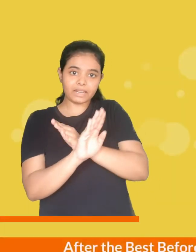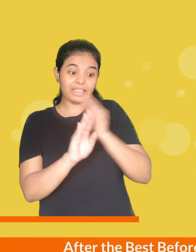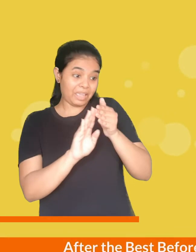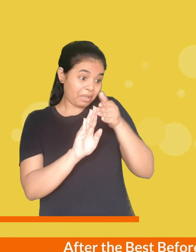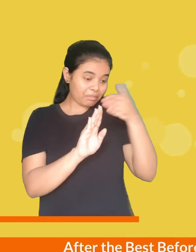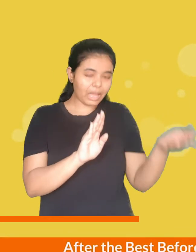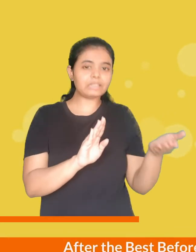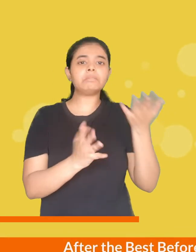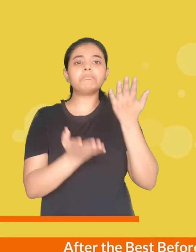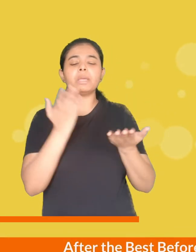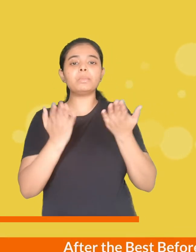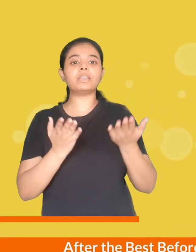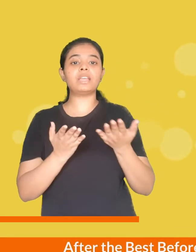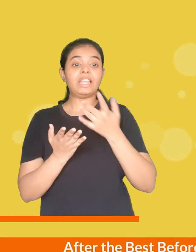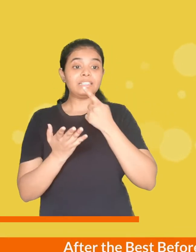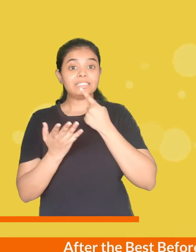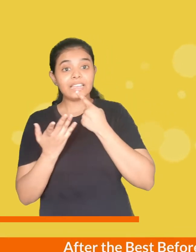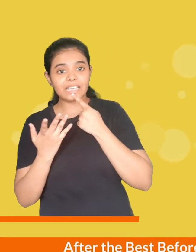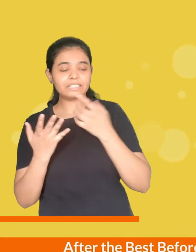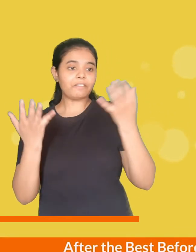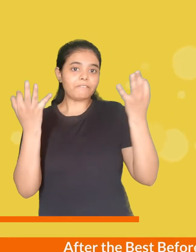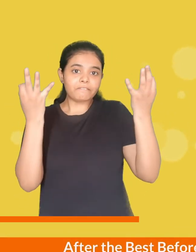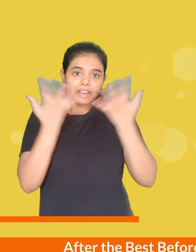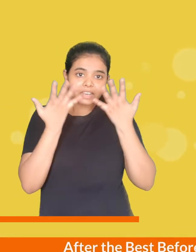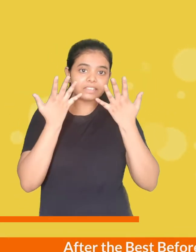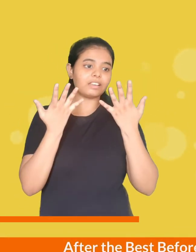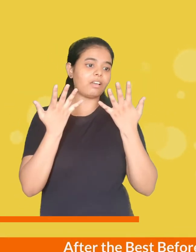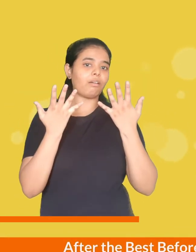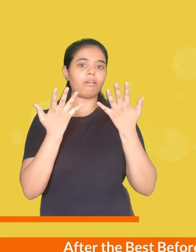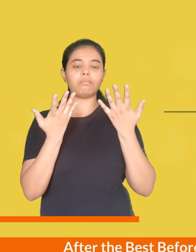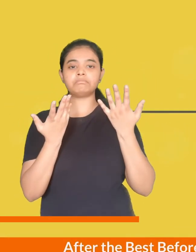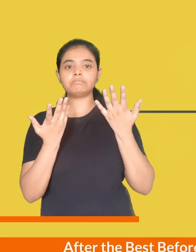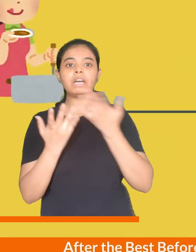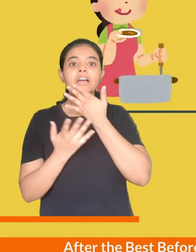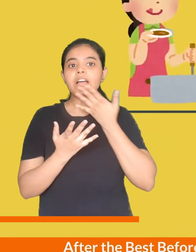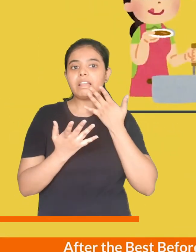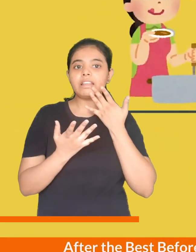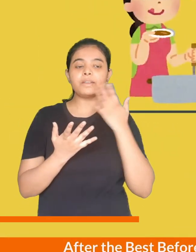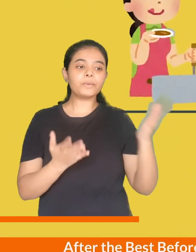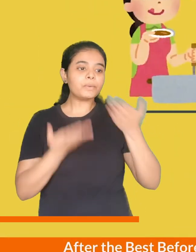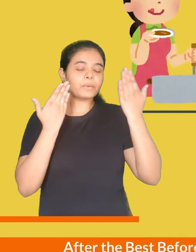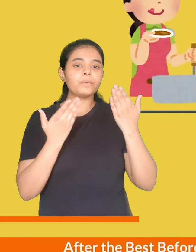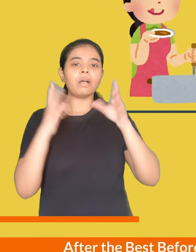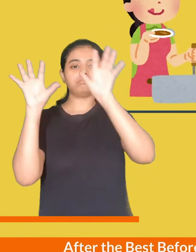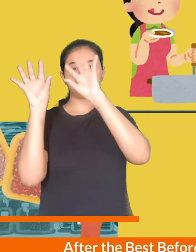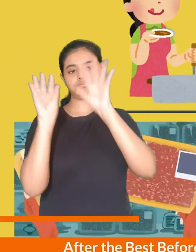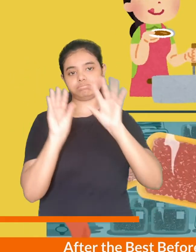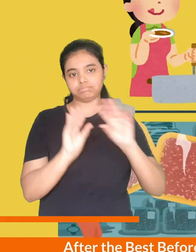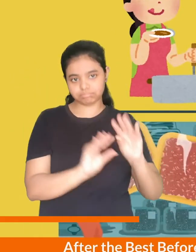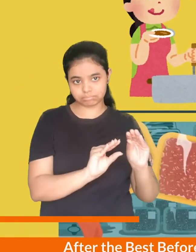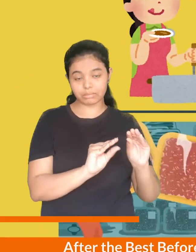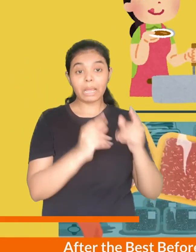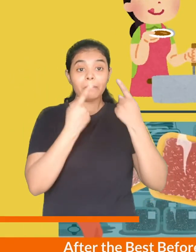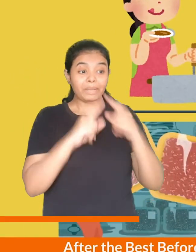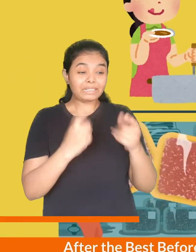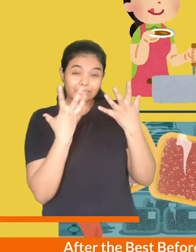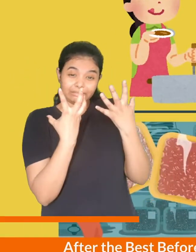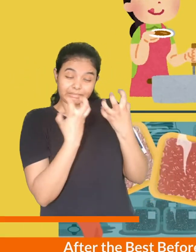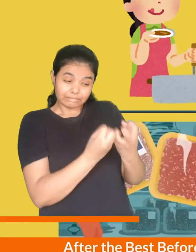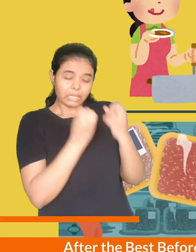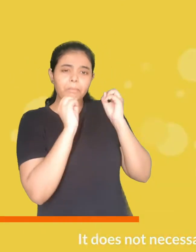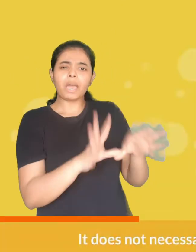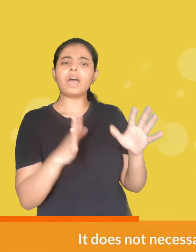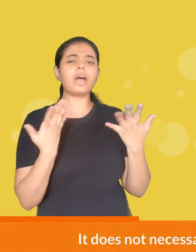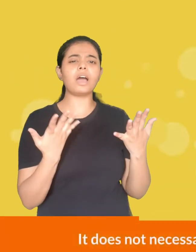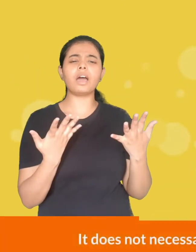इस तारीख के बाद इस खाद्य पदार्थ की गुणवक्ता कम हो जाएगी यानि ये अपना स्वाद, ताजगी, रंग और खुश्बुक हो